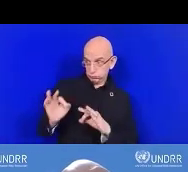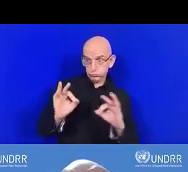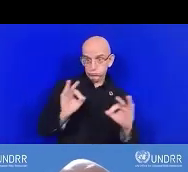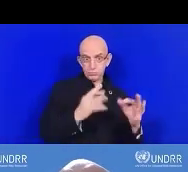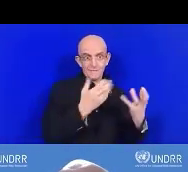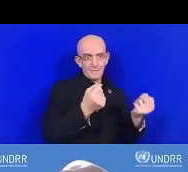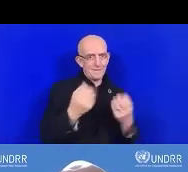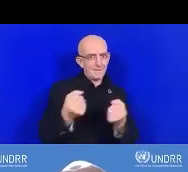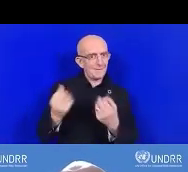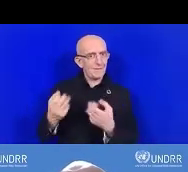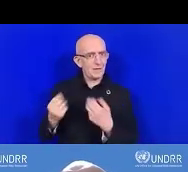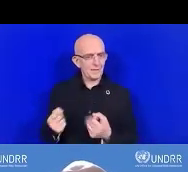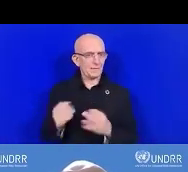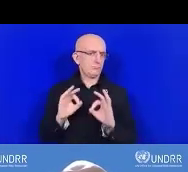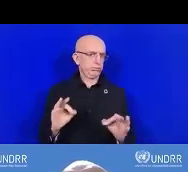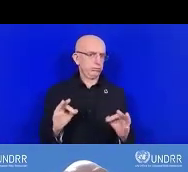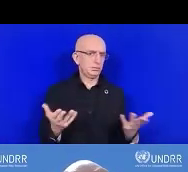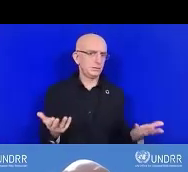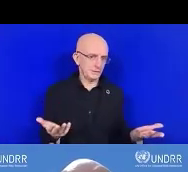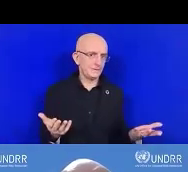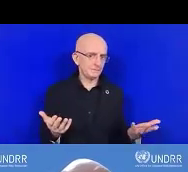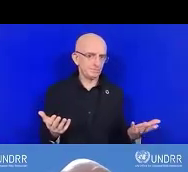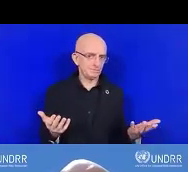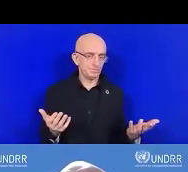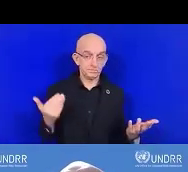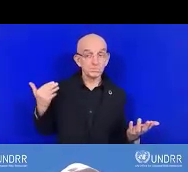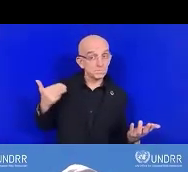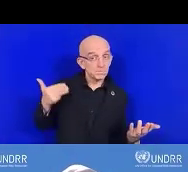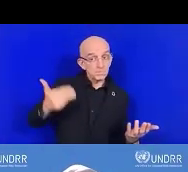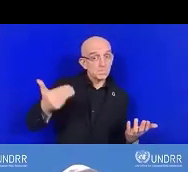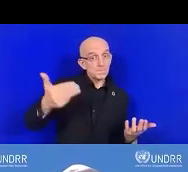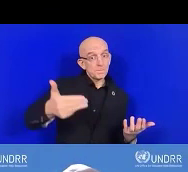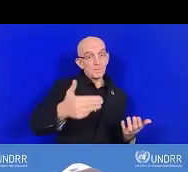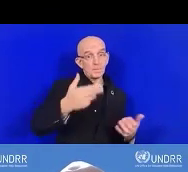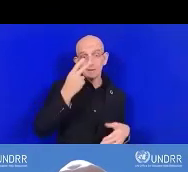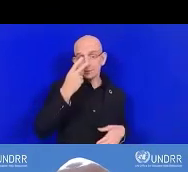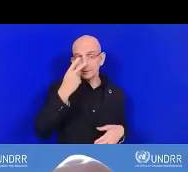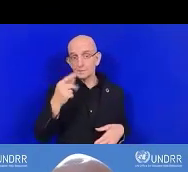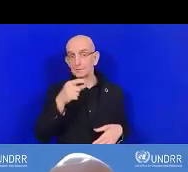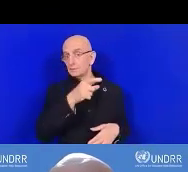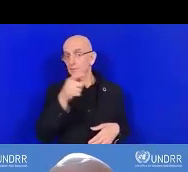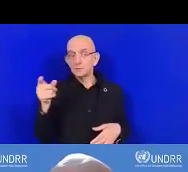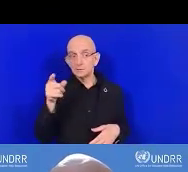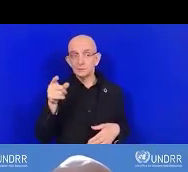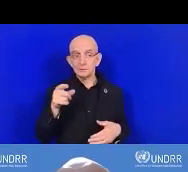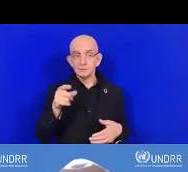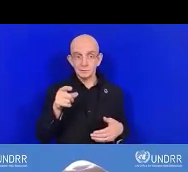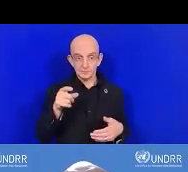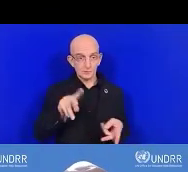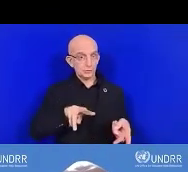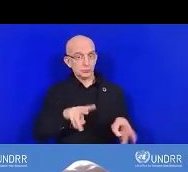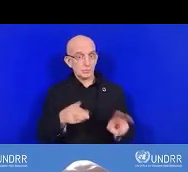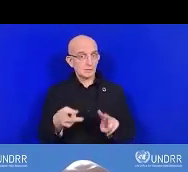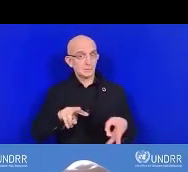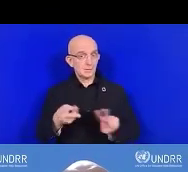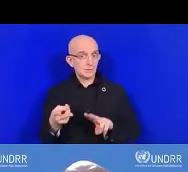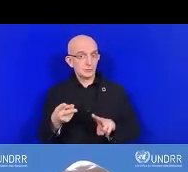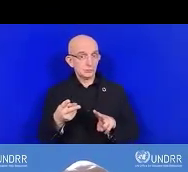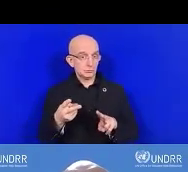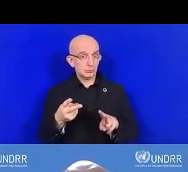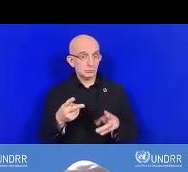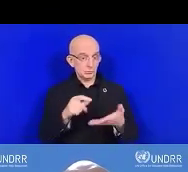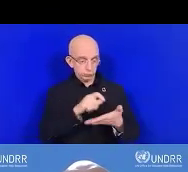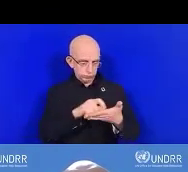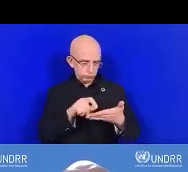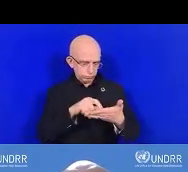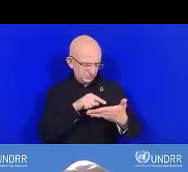'il y a des traductions sur le tableau de bord, mais à base